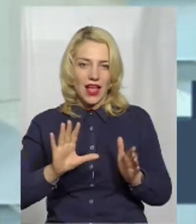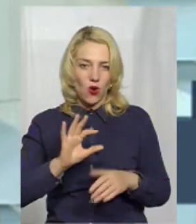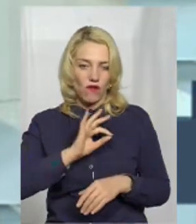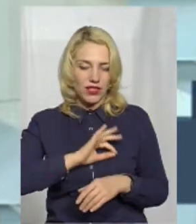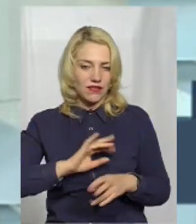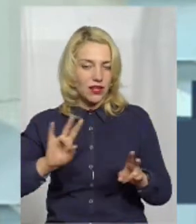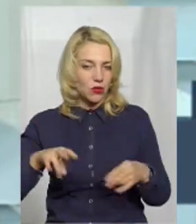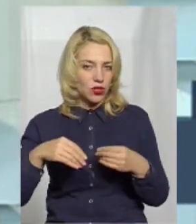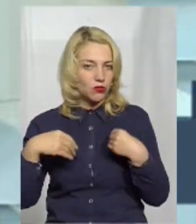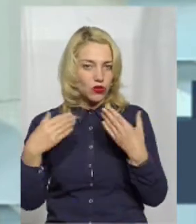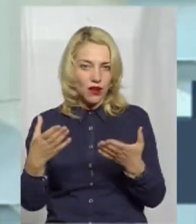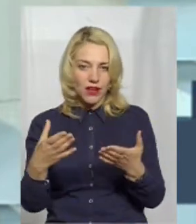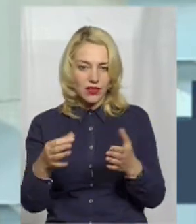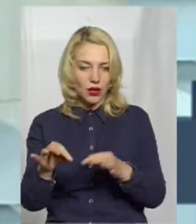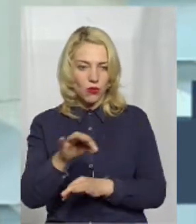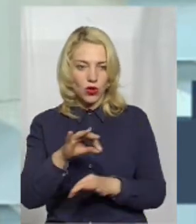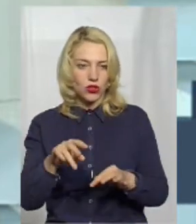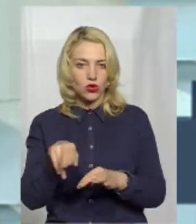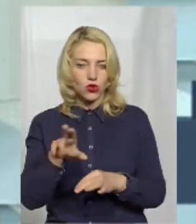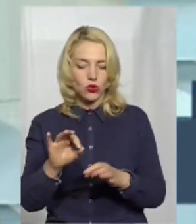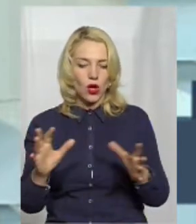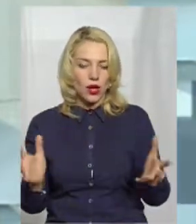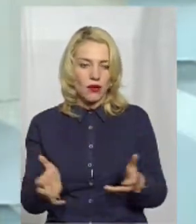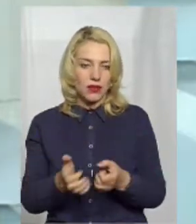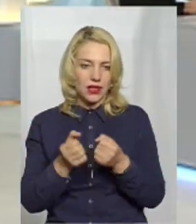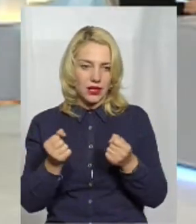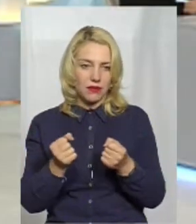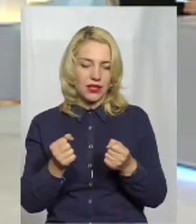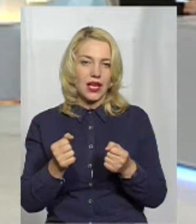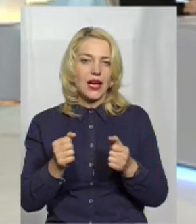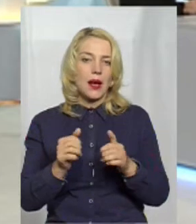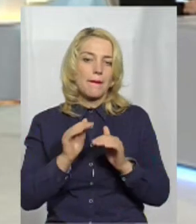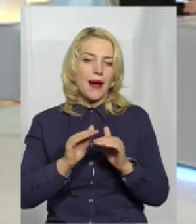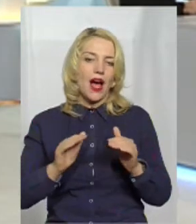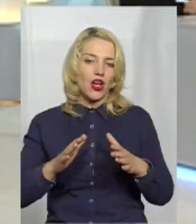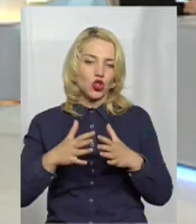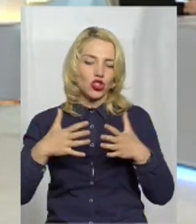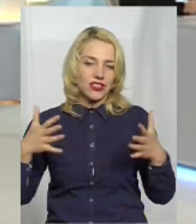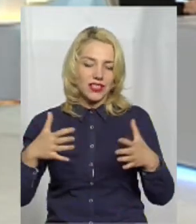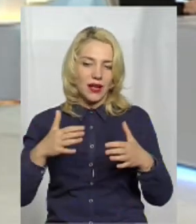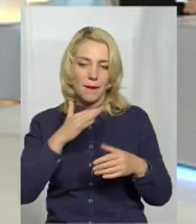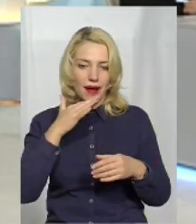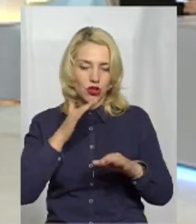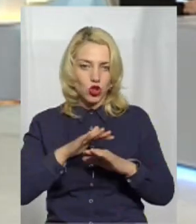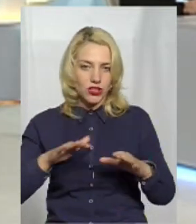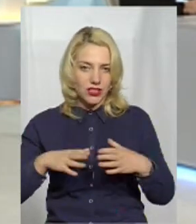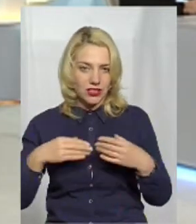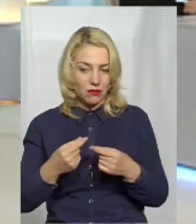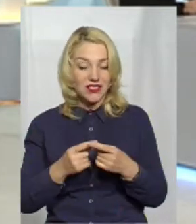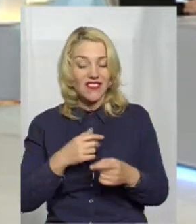треба подавати проєкт щодо підтримки багатодітних сімей, там, или, там, розвиток сімейних цінностей. Це важливо, це актуально, але